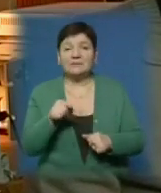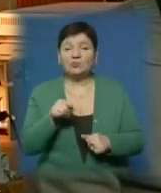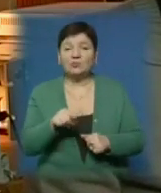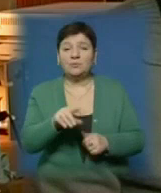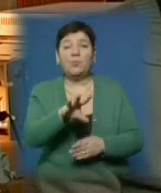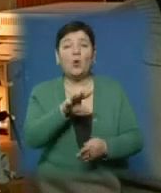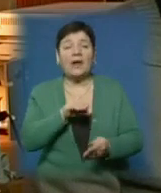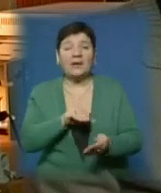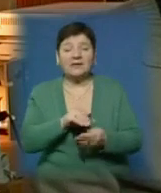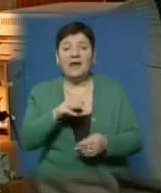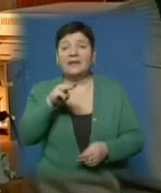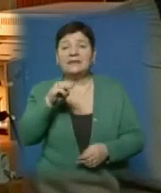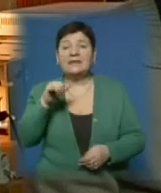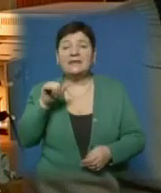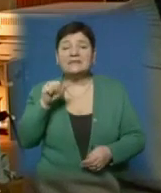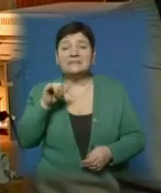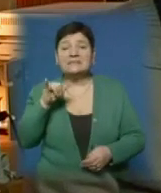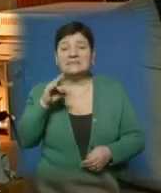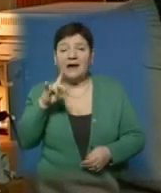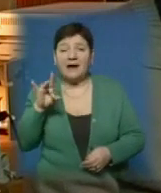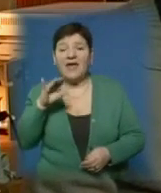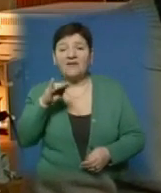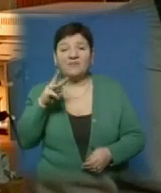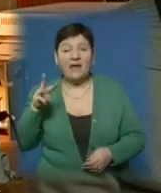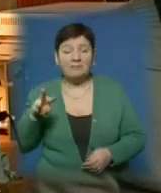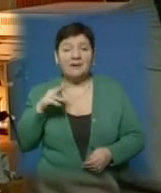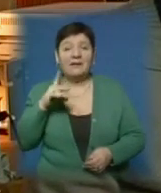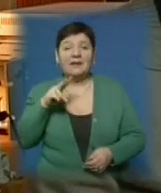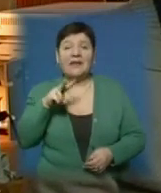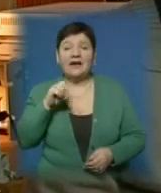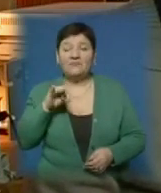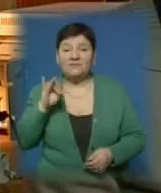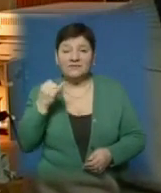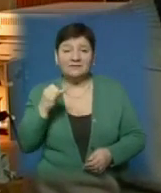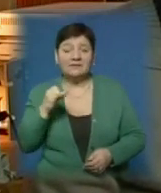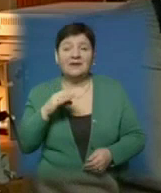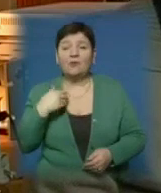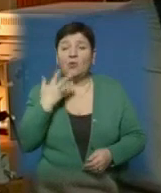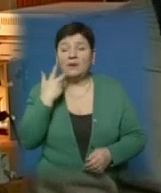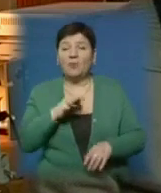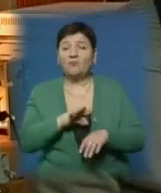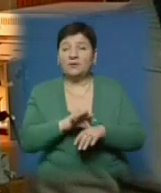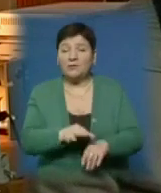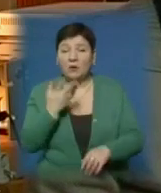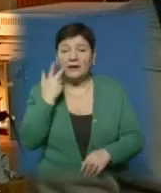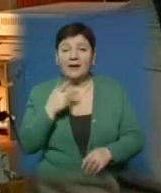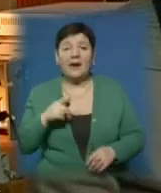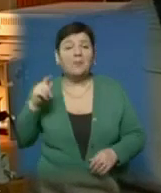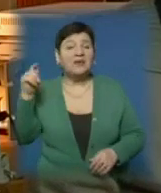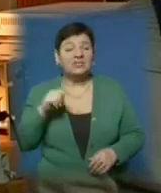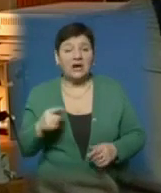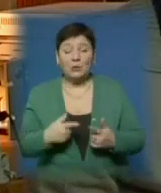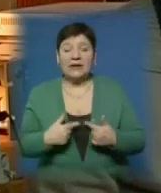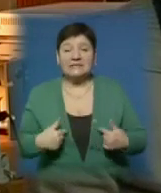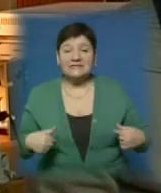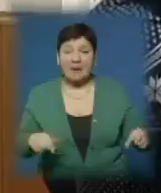наприклад, ТСФМ Лайф, який ми проводимо, який проводимо у себе в студії, коли гурти до нас приїжджають і грають у нас